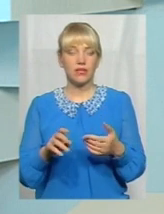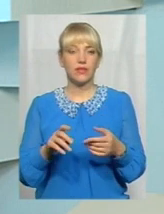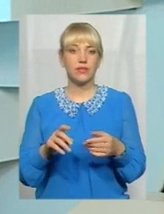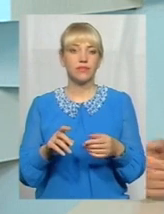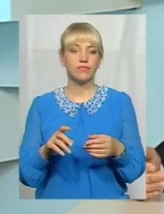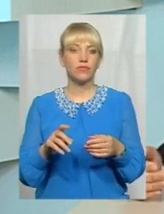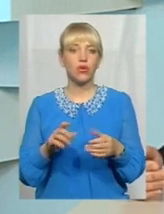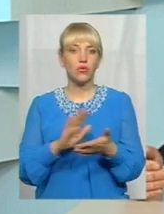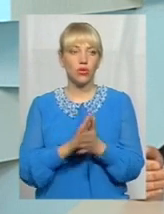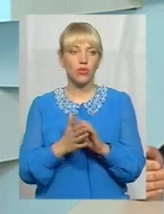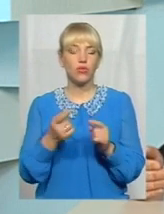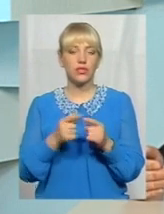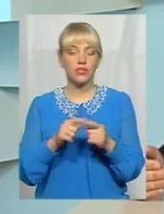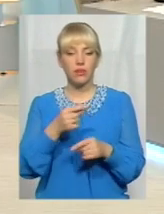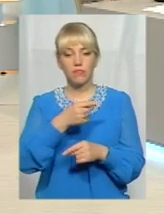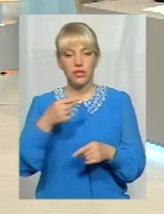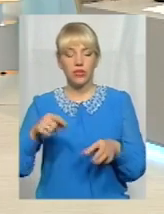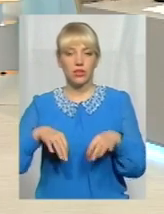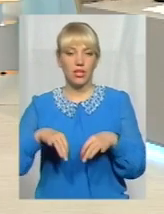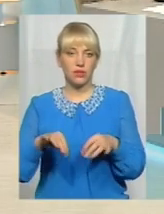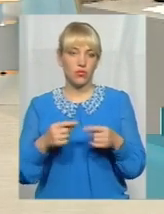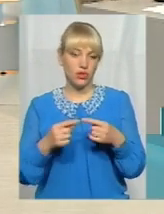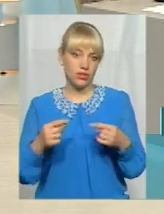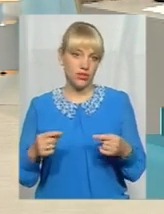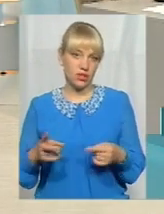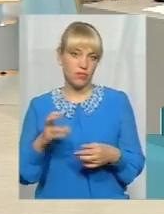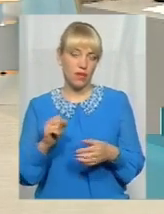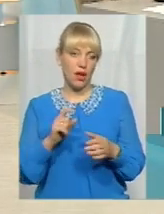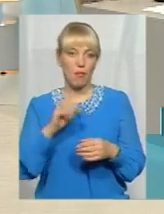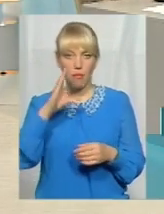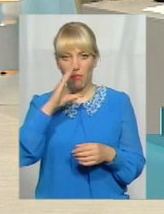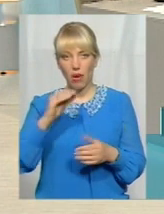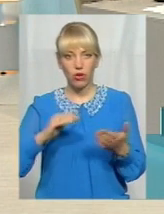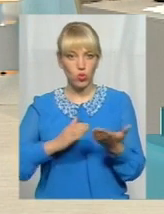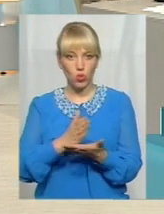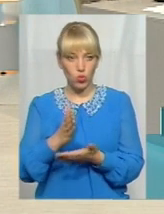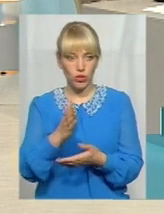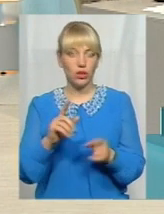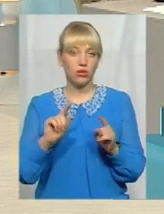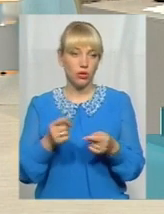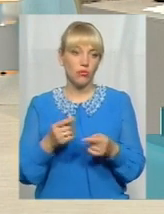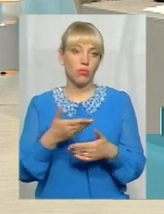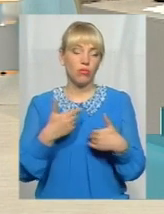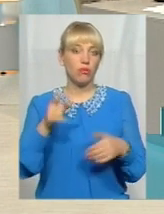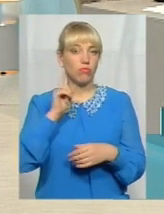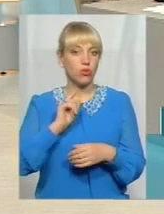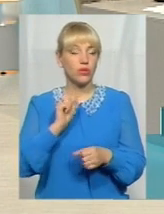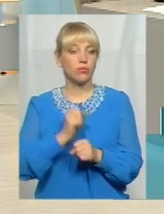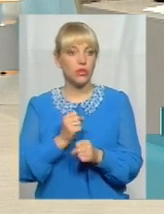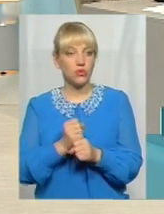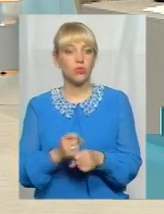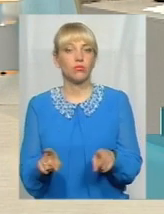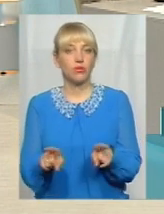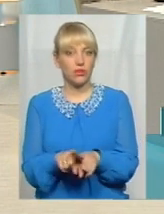мінус скільки-то транспортних засобів на маршруті. Тому ми поки що працюємо такими,